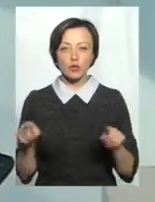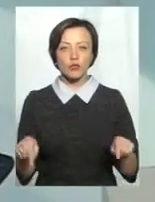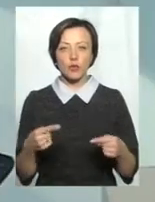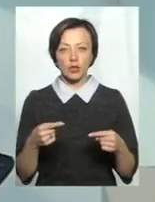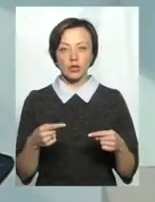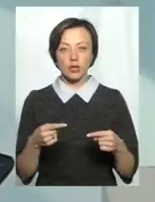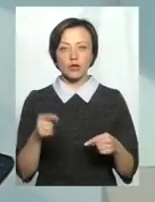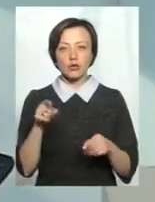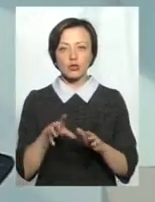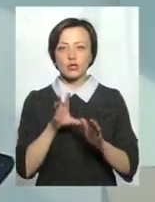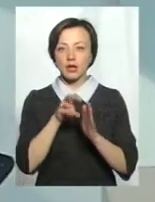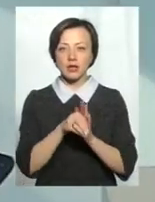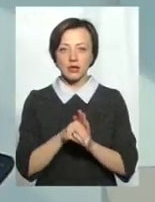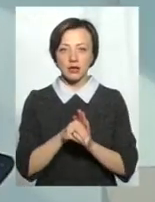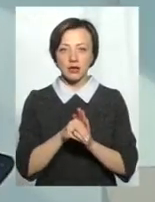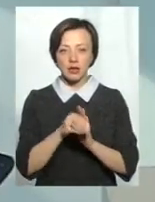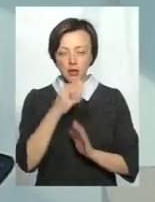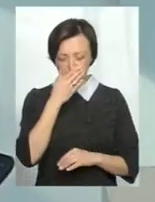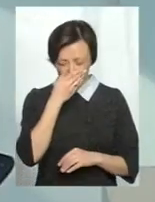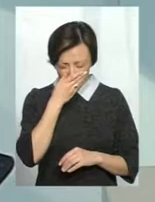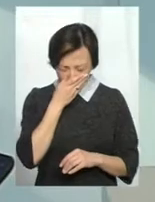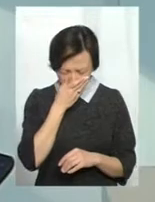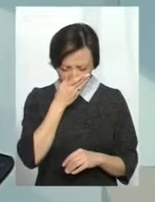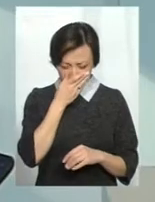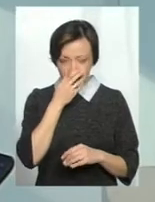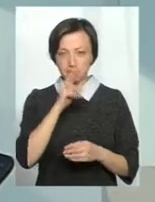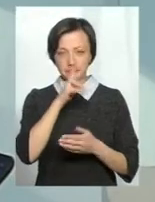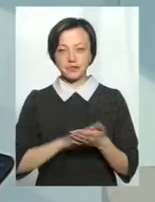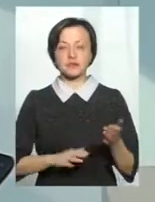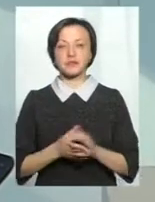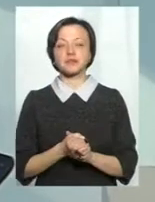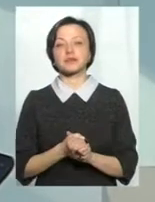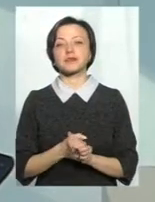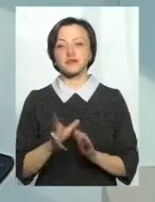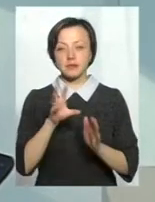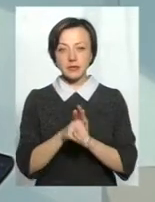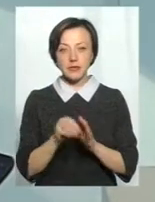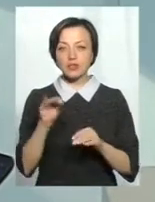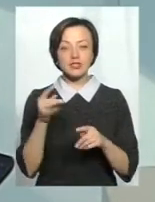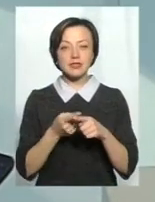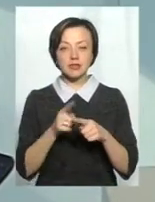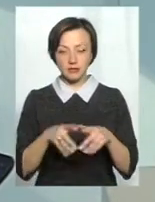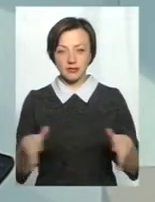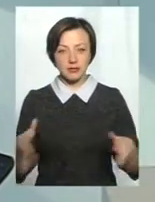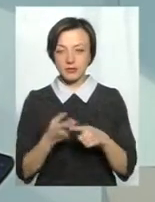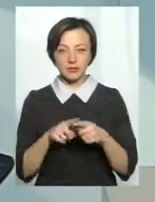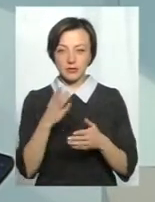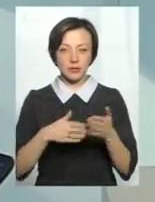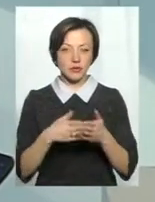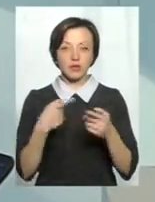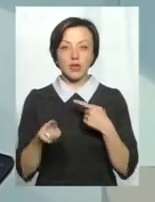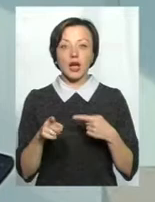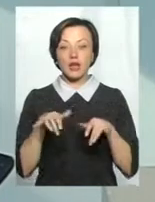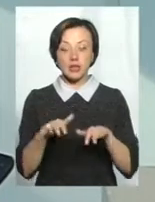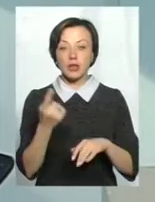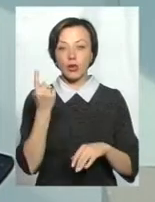Тут задіяні не тільки нервове, а вищий рівень регуляції нейро-гуморальний. І діючи тільки